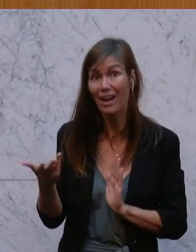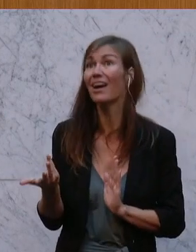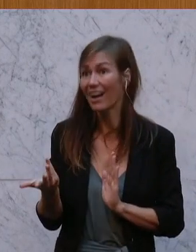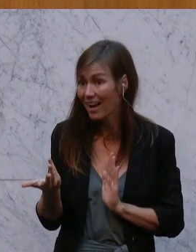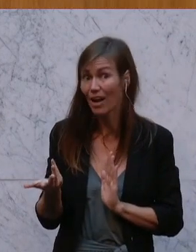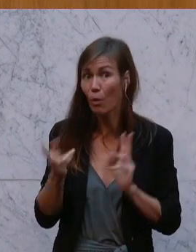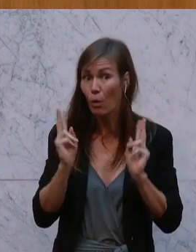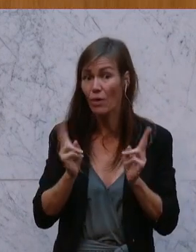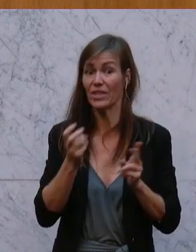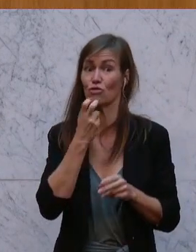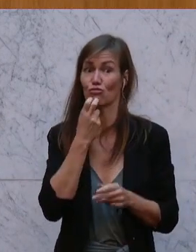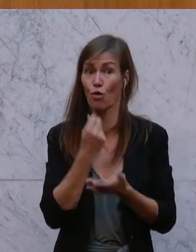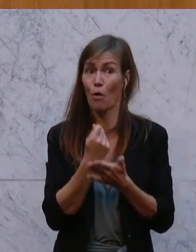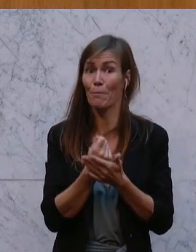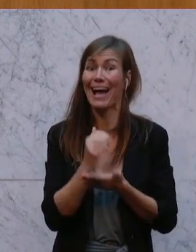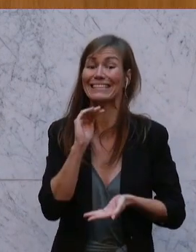liebe Bundesregierung.